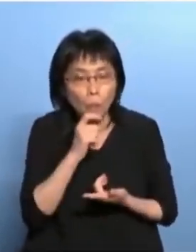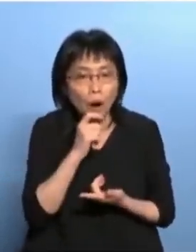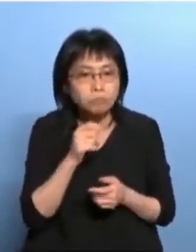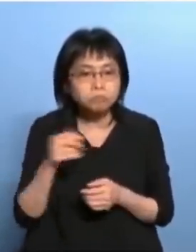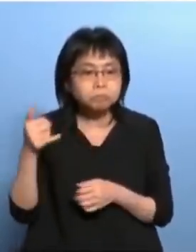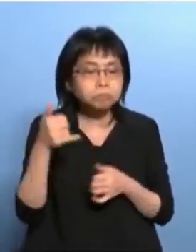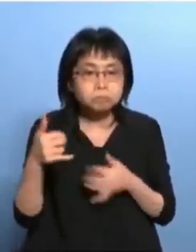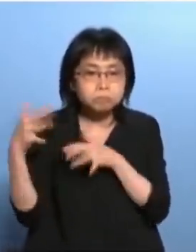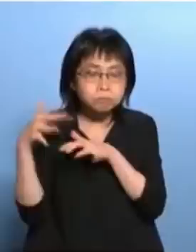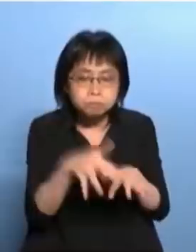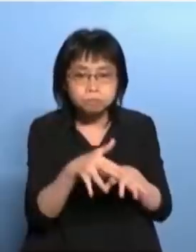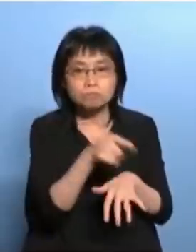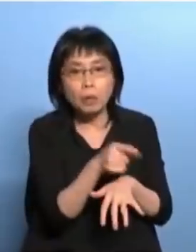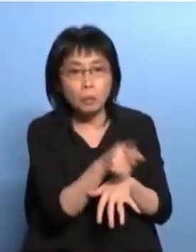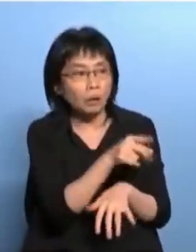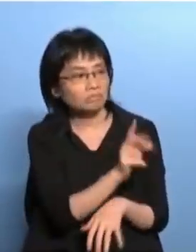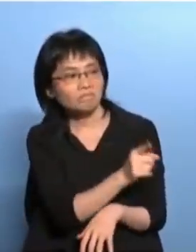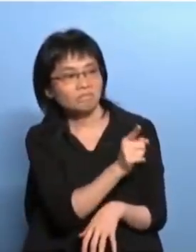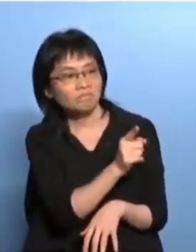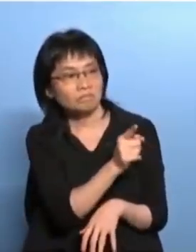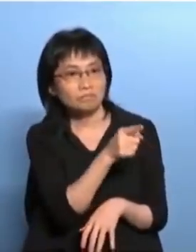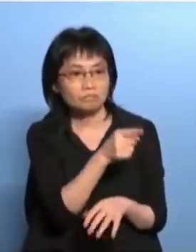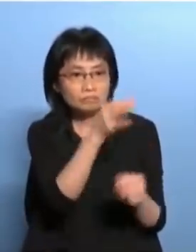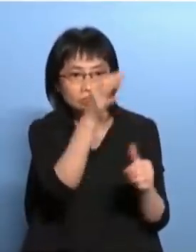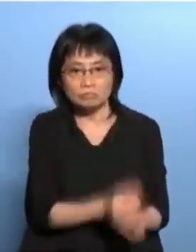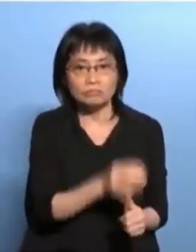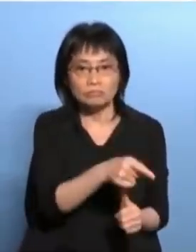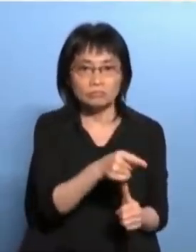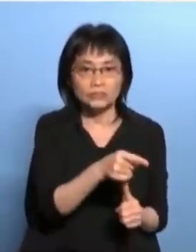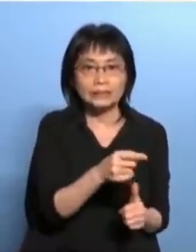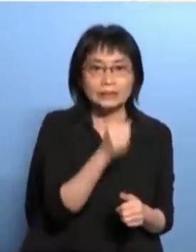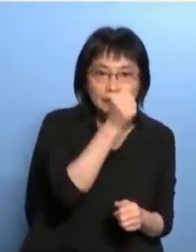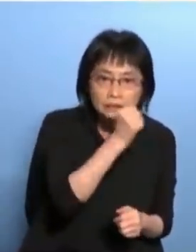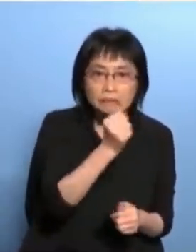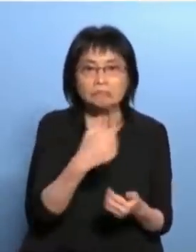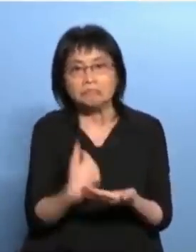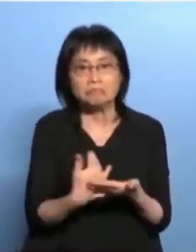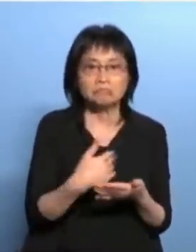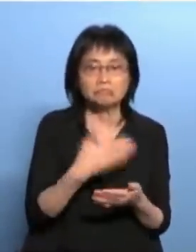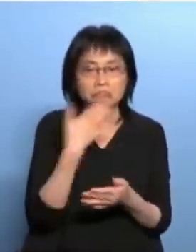然后呢大的也是这样小的也是这样最高的些占健